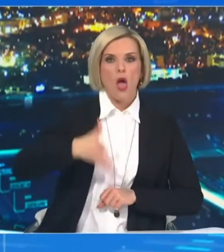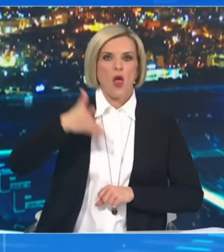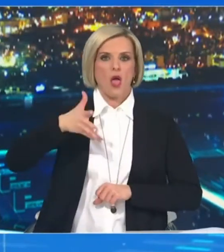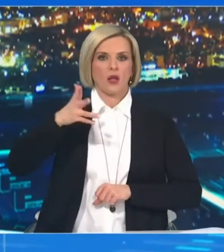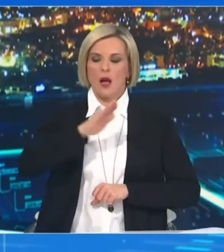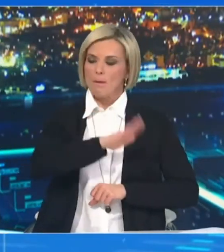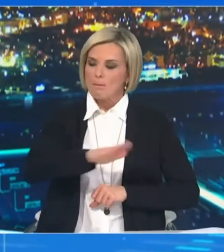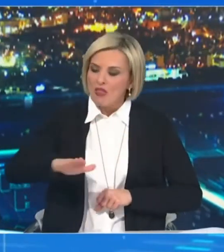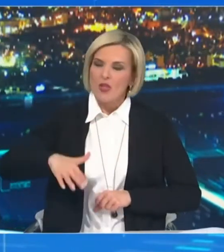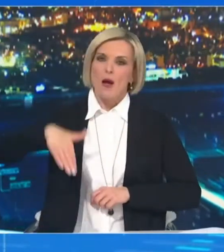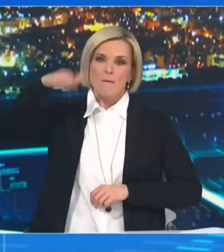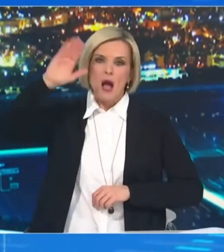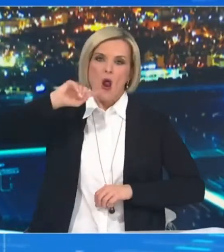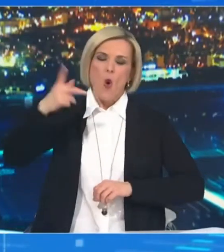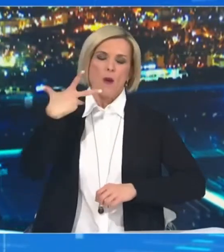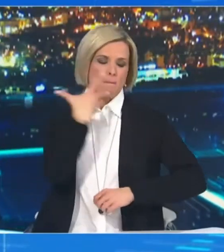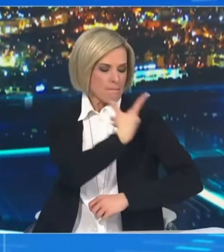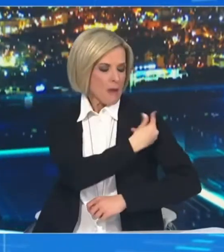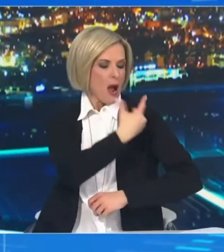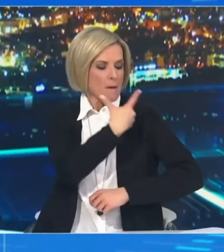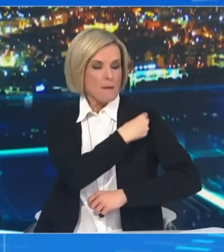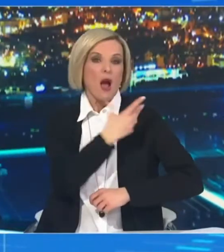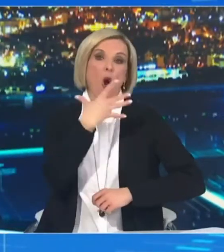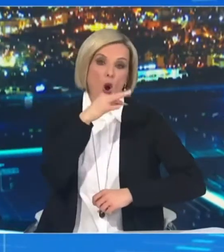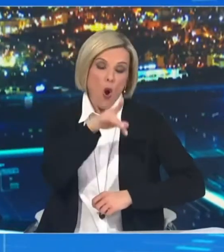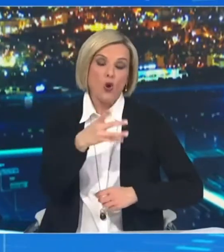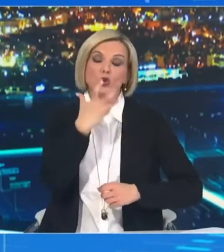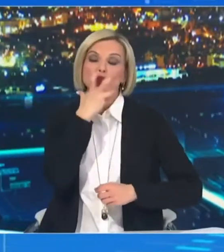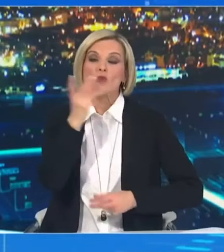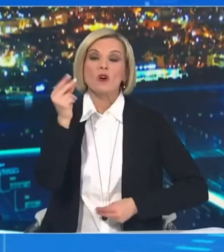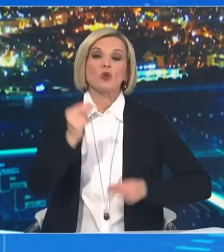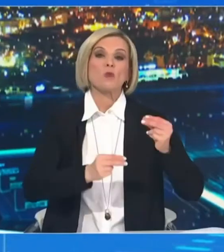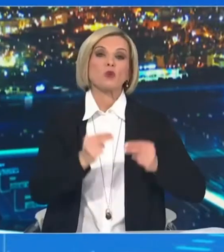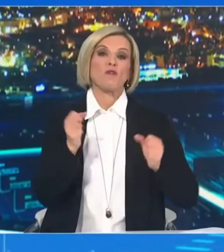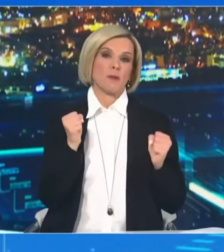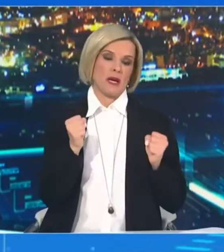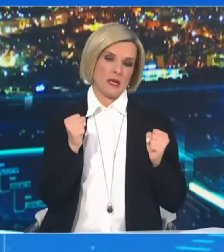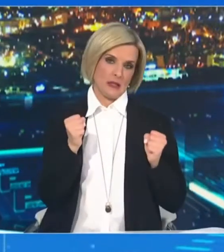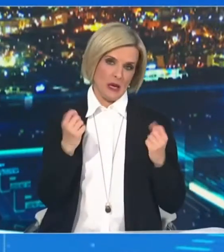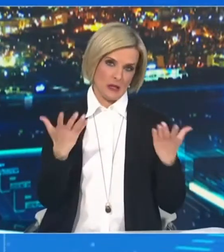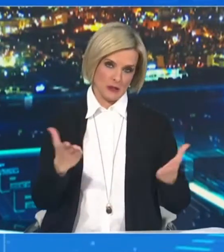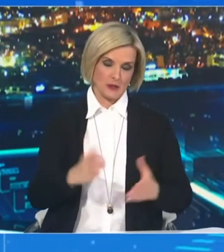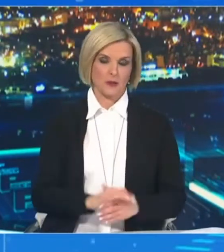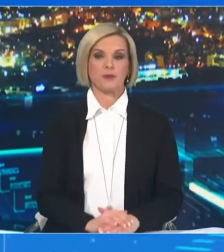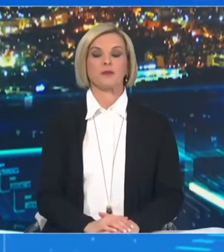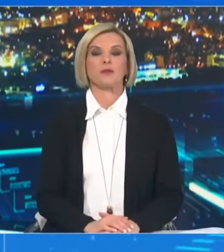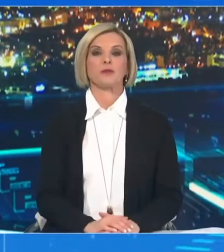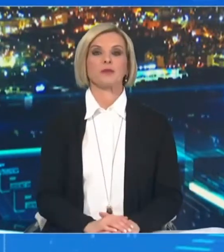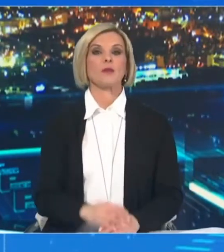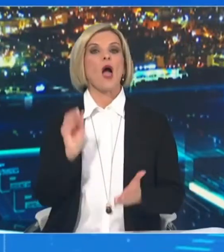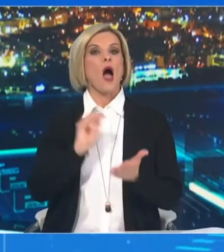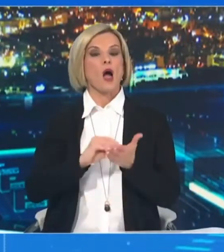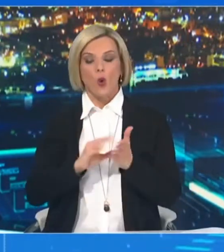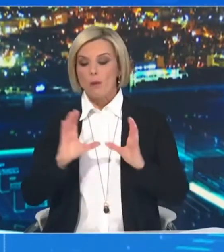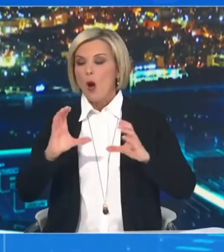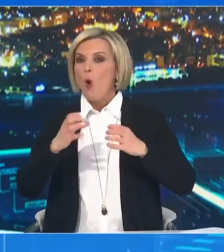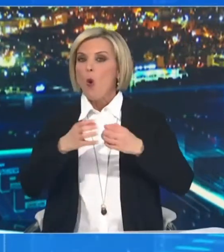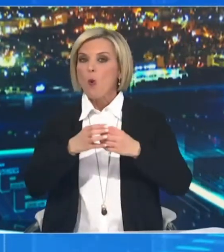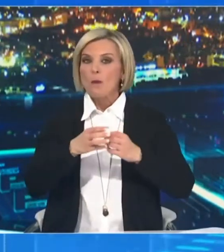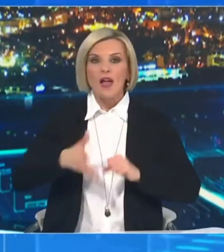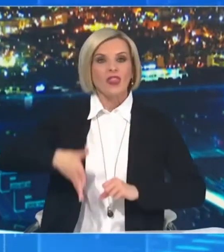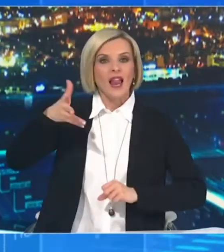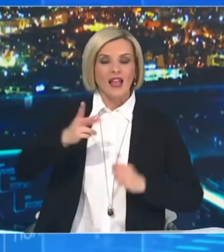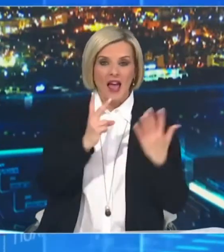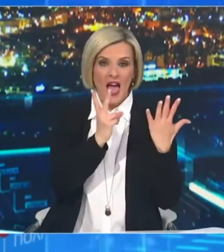είναι μεγάλο χρονικό αυτό εξαρτάται από τον κύριο Θεμιστοκλέους η ομάδα των ατόμων ηλικίας 70